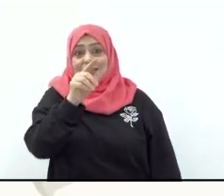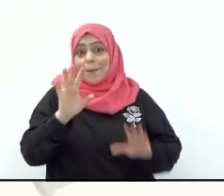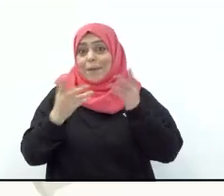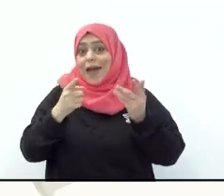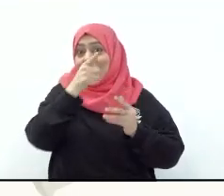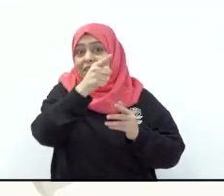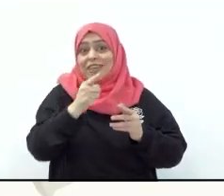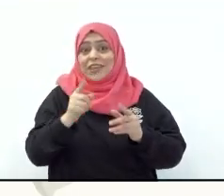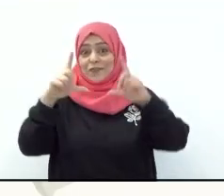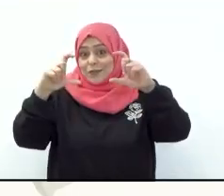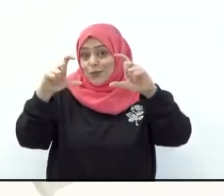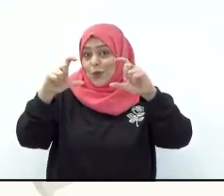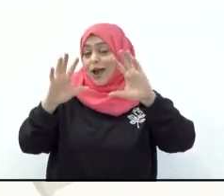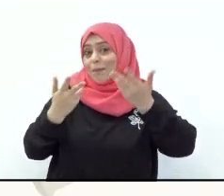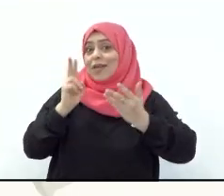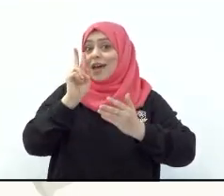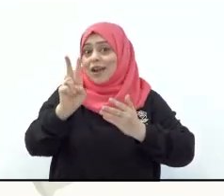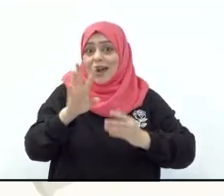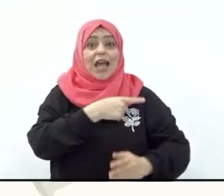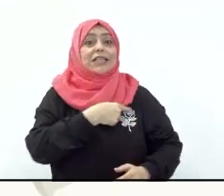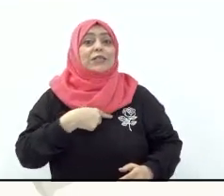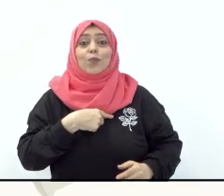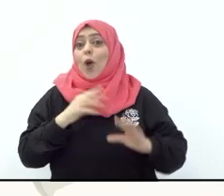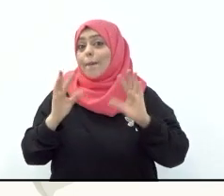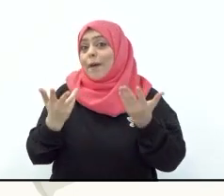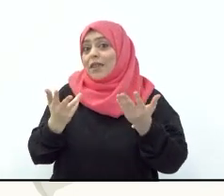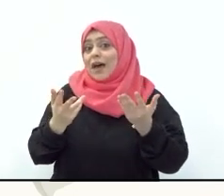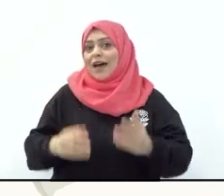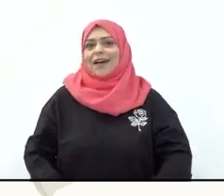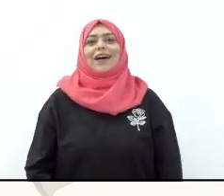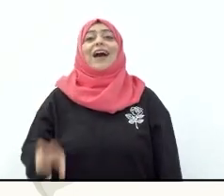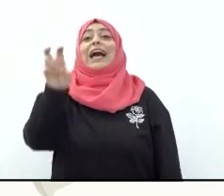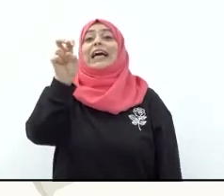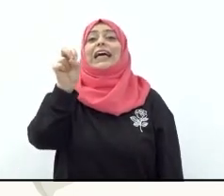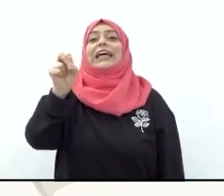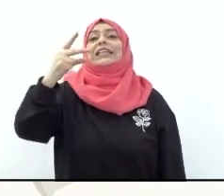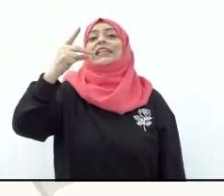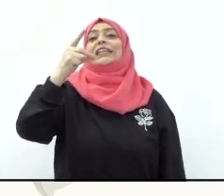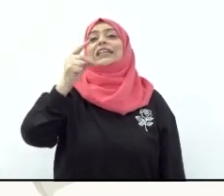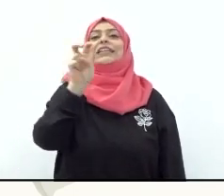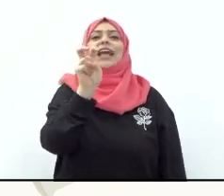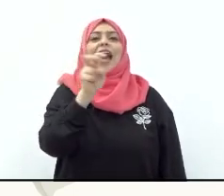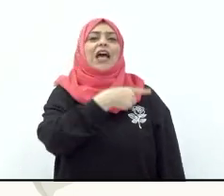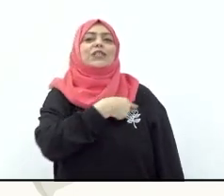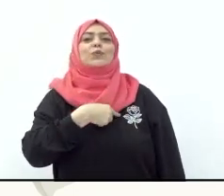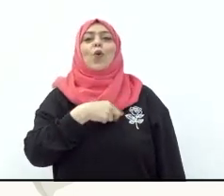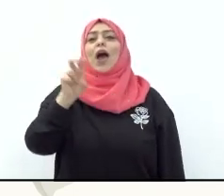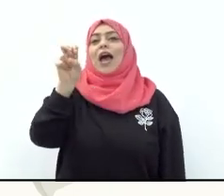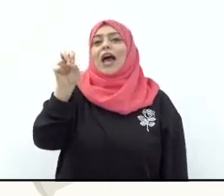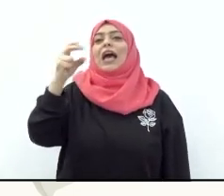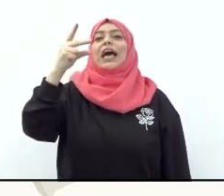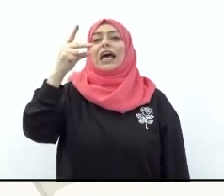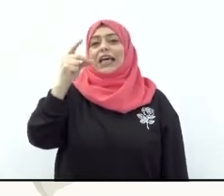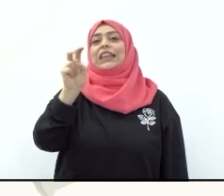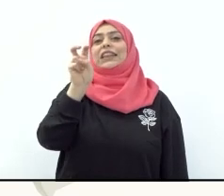ما هذا؟ ما هذا؟ اسمها؟ اسمها قطة اسمها قطة صوتها